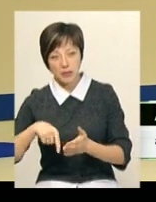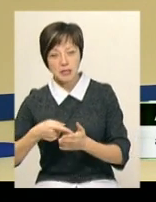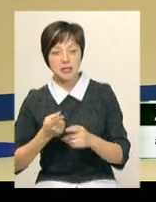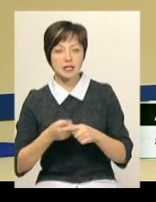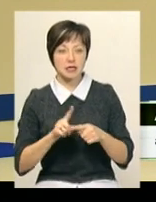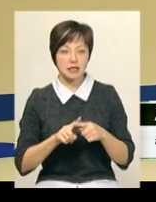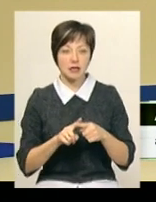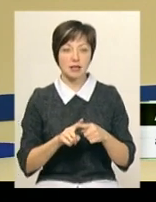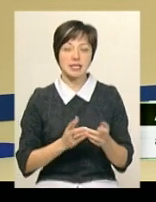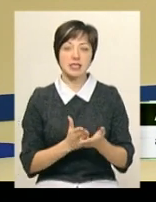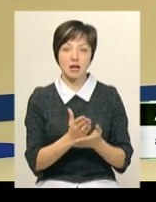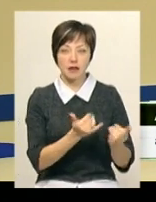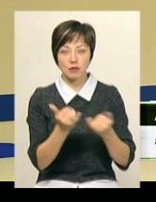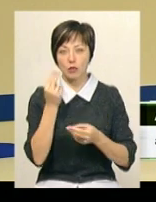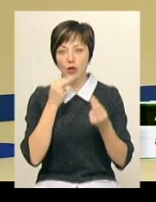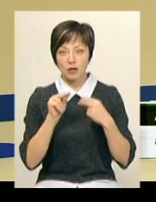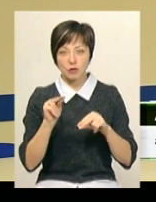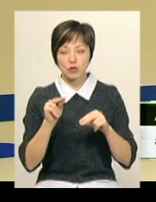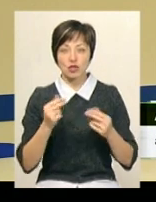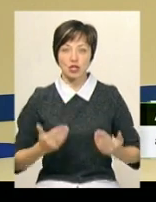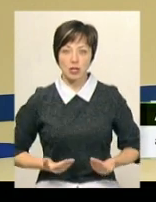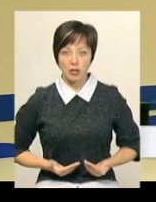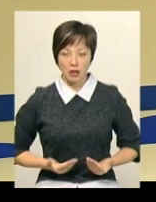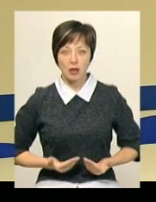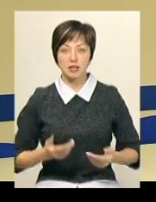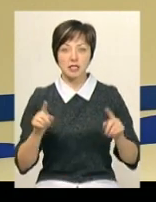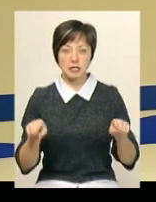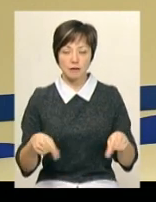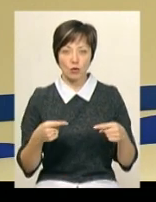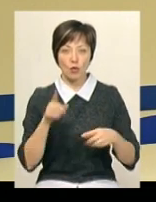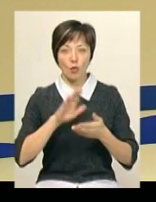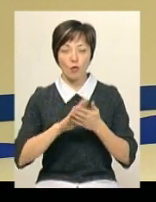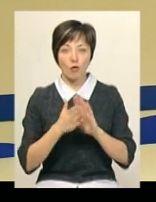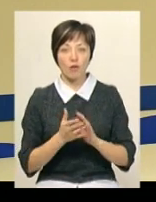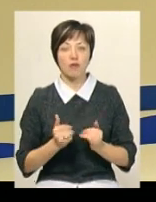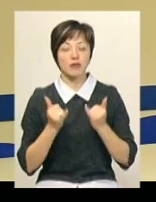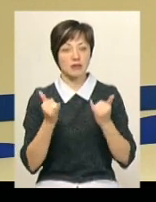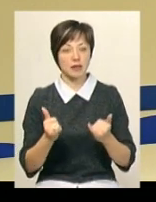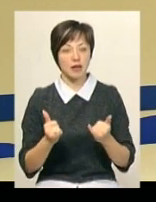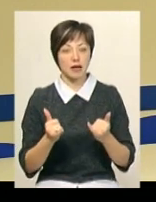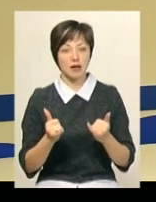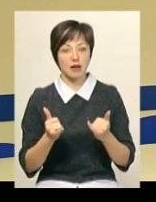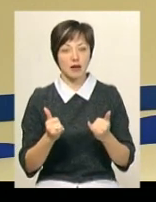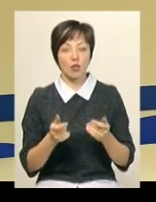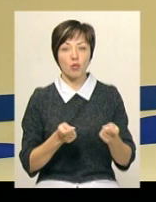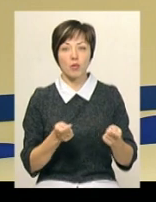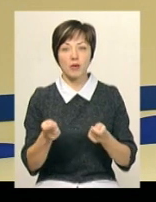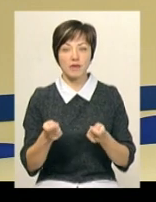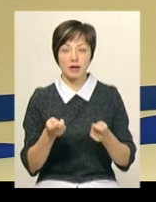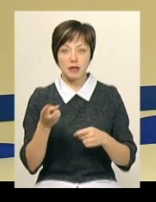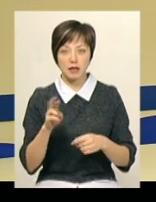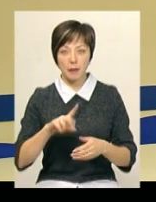сервіси, які поріпшують життя, які створюють умови для цифрового управління